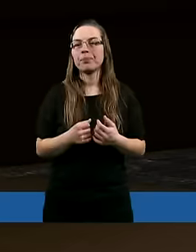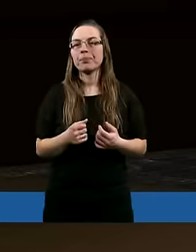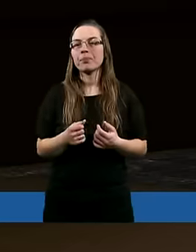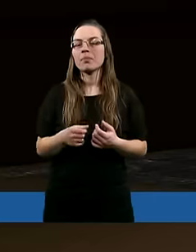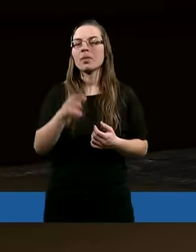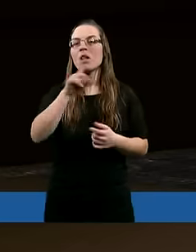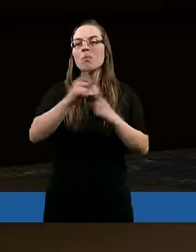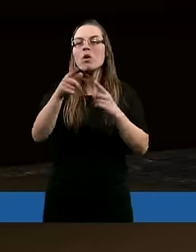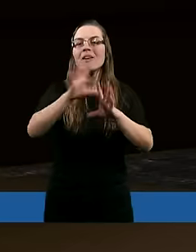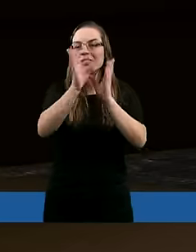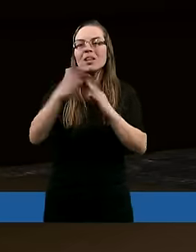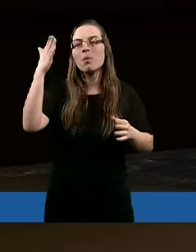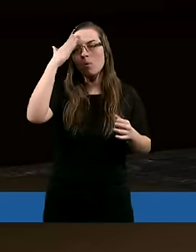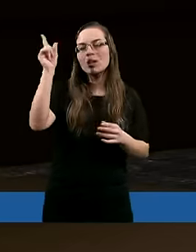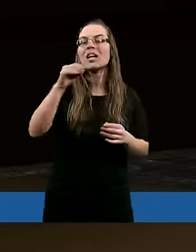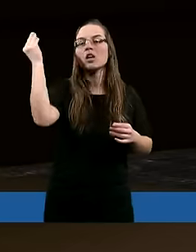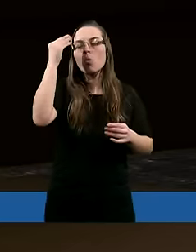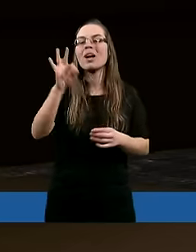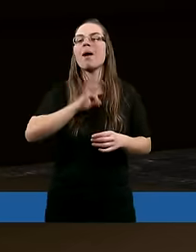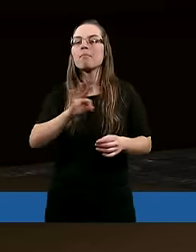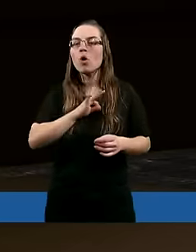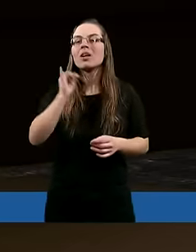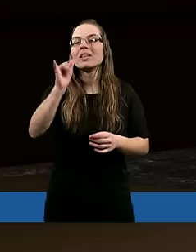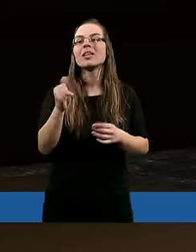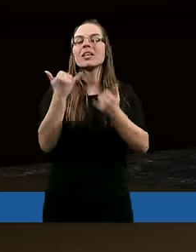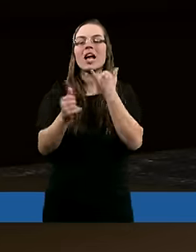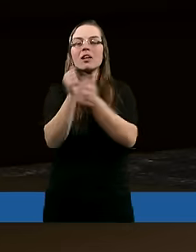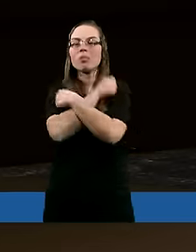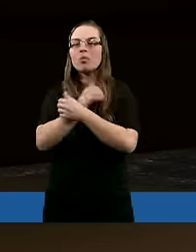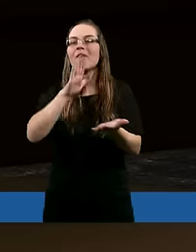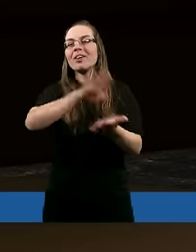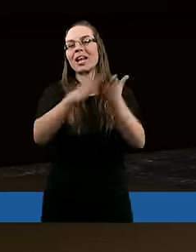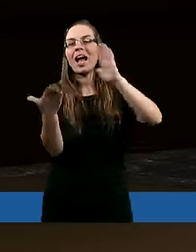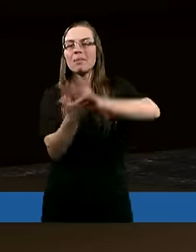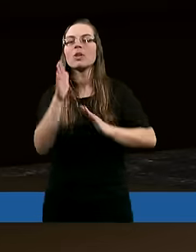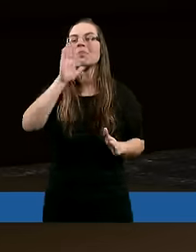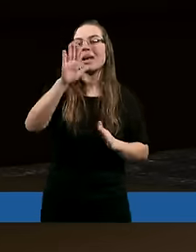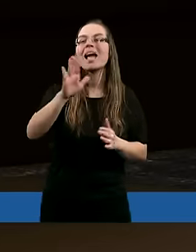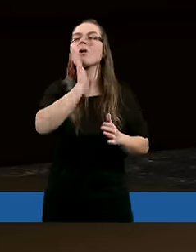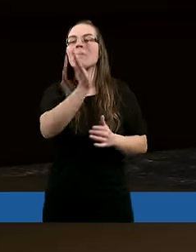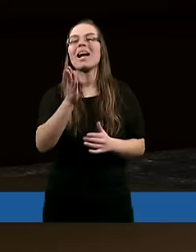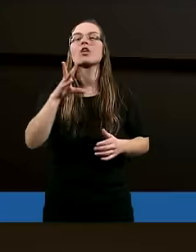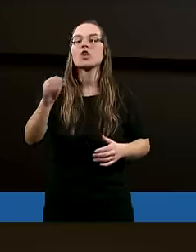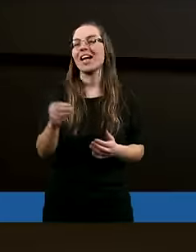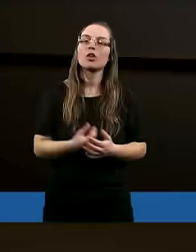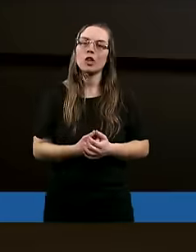Po tym wszyscy poznają, żeście uczniami moimi, jeśli miłość wzajemną mieć będziecie.